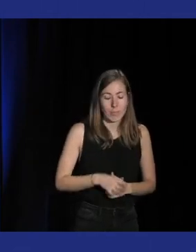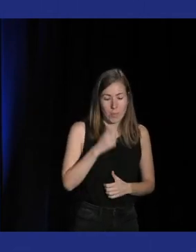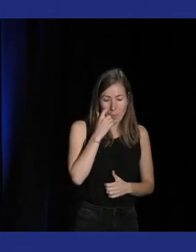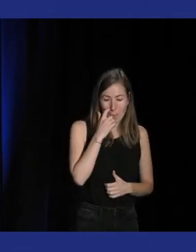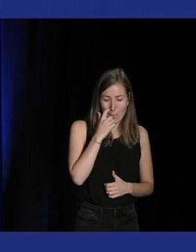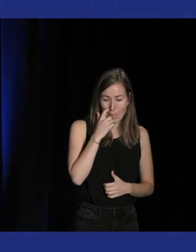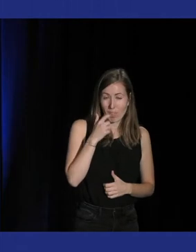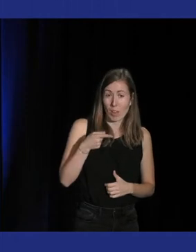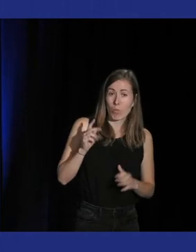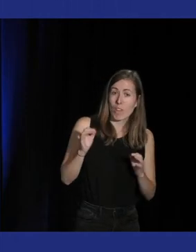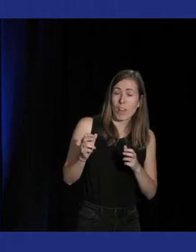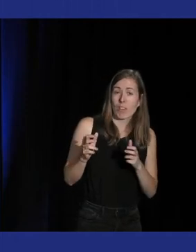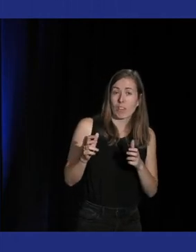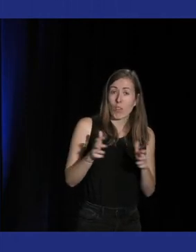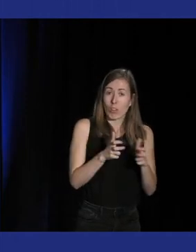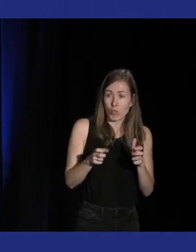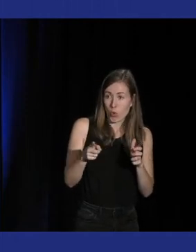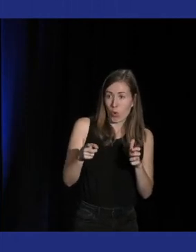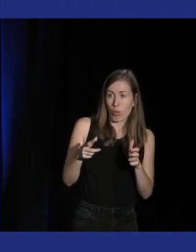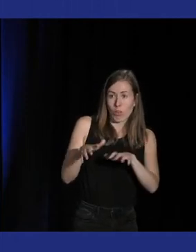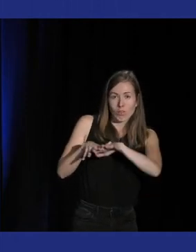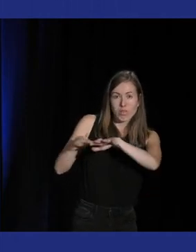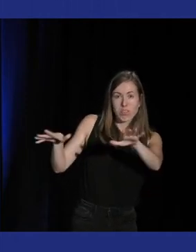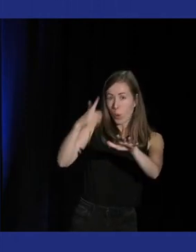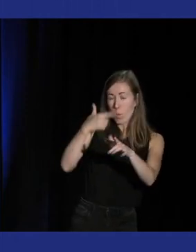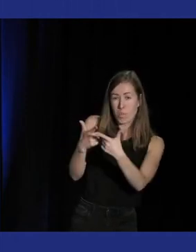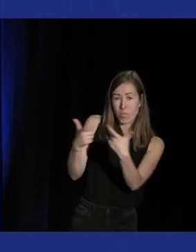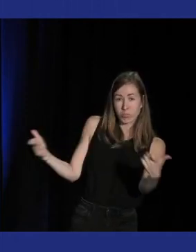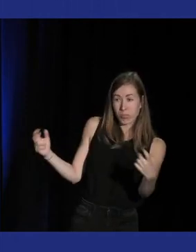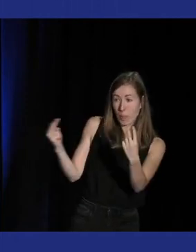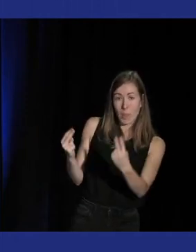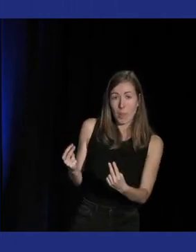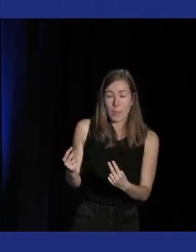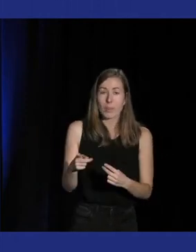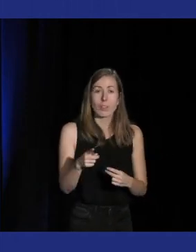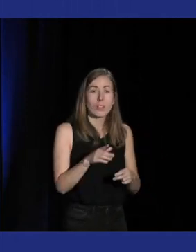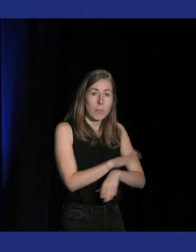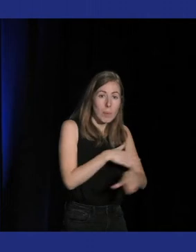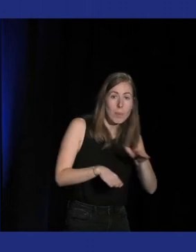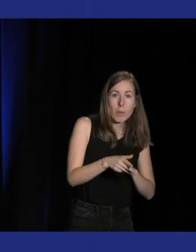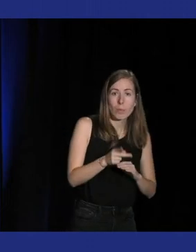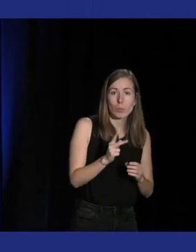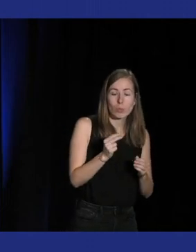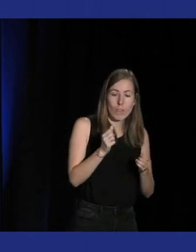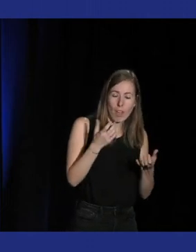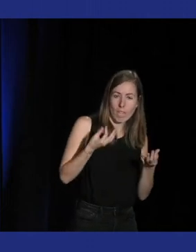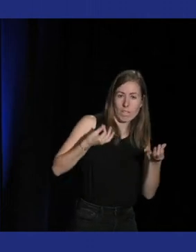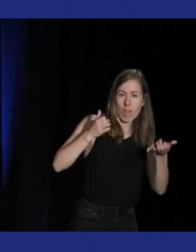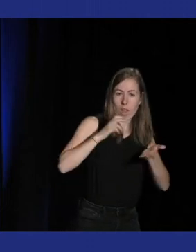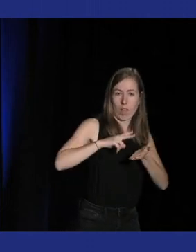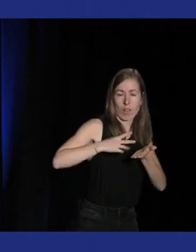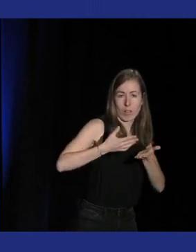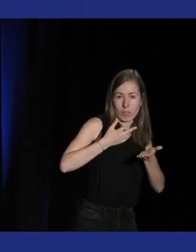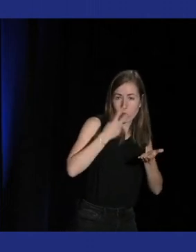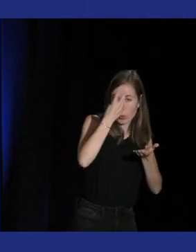réception du jeu de manière générale vu que Just Dance au contraire dans Dance and Revolution on est plus sur le côté technique et virtuose que je pense que des joueurs ont dû retrouver